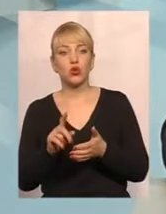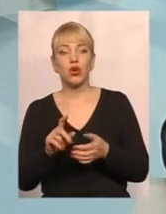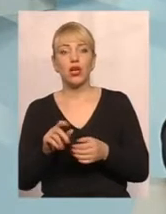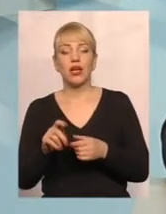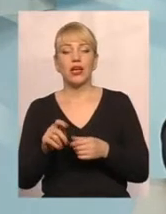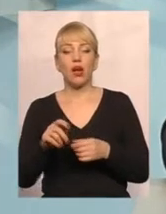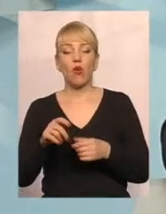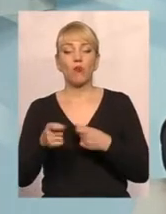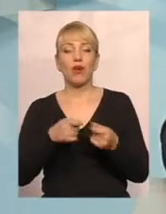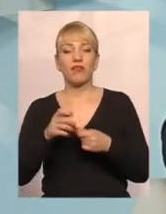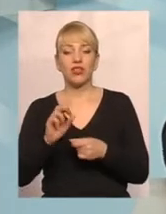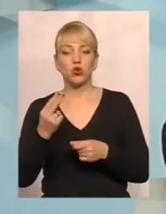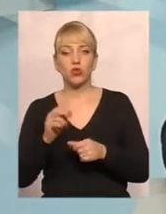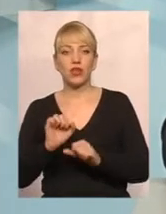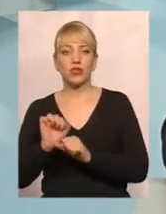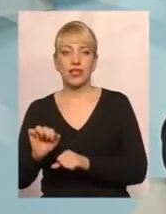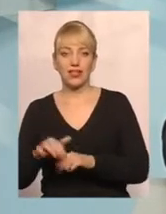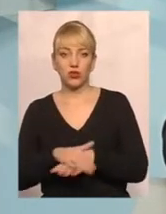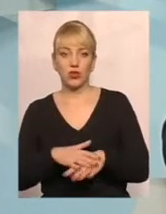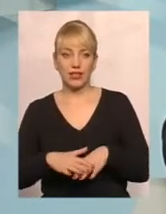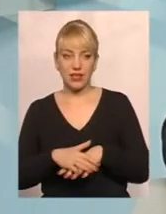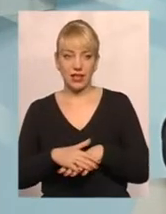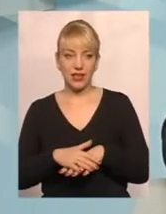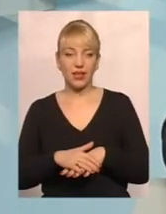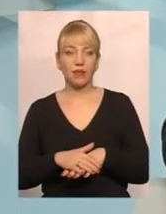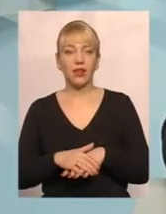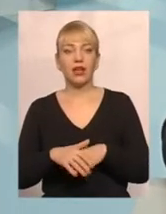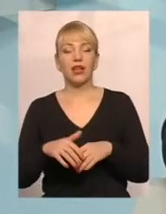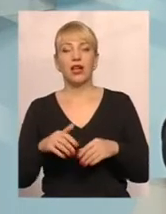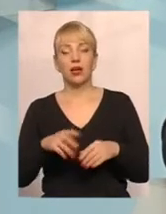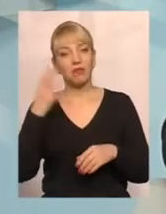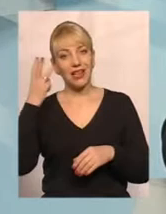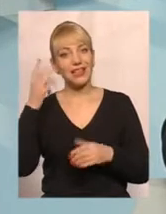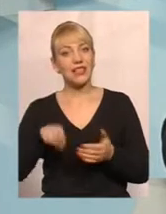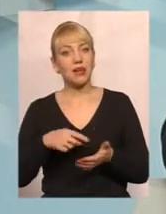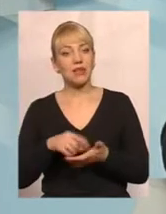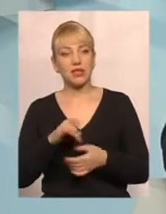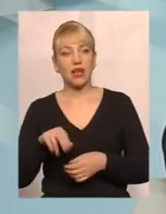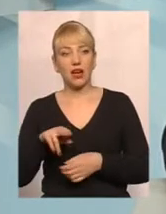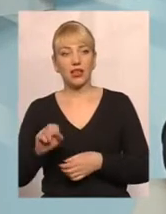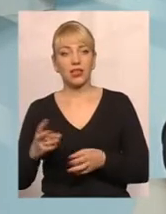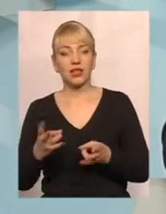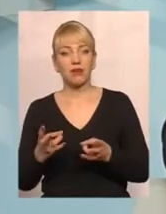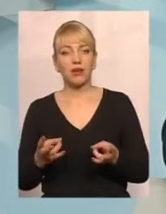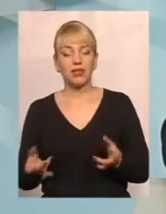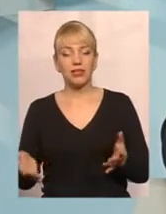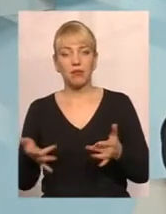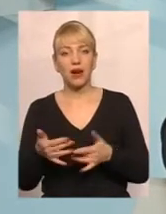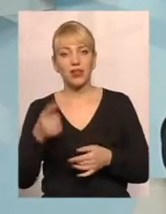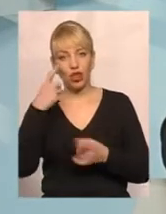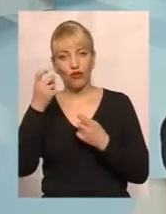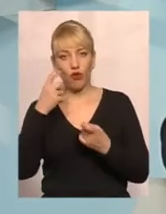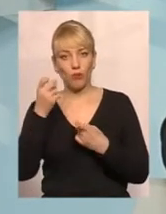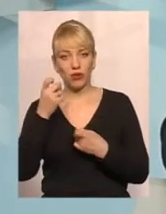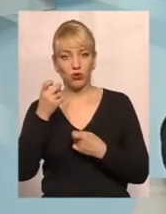соціального захисту населення, в даному випадку Хмельницької міської ради, необхідно зібрати інформацію про